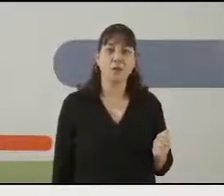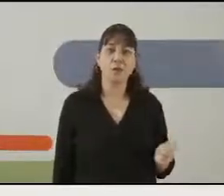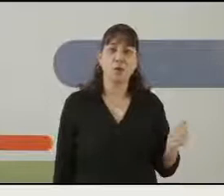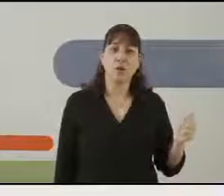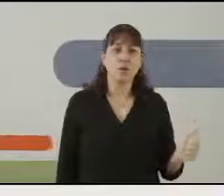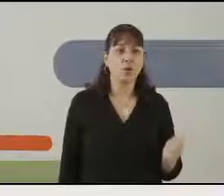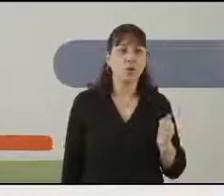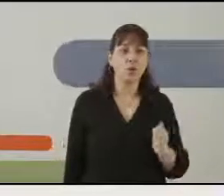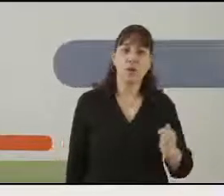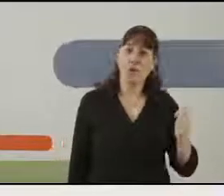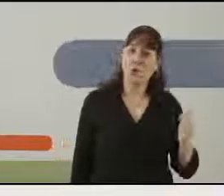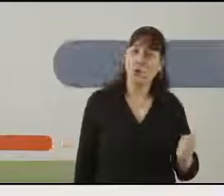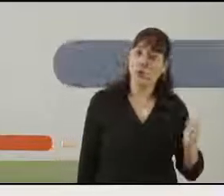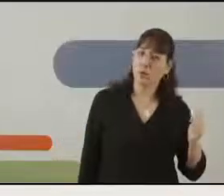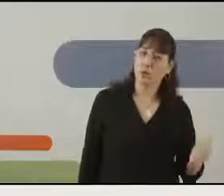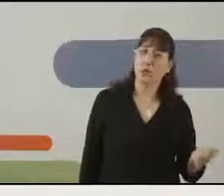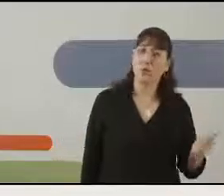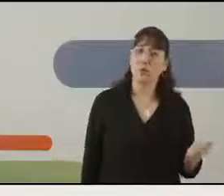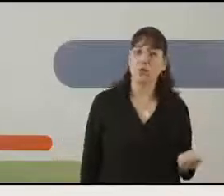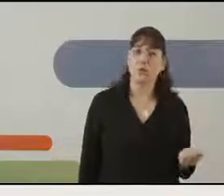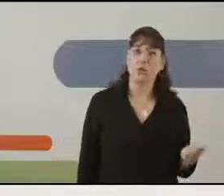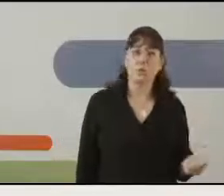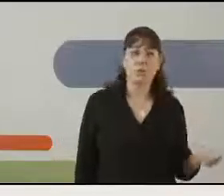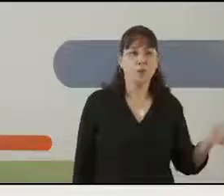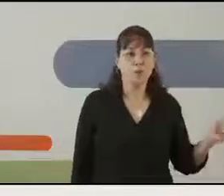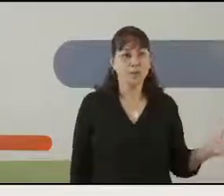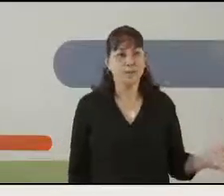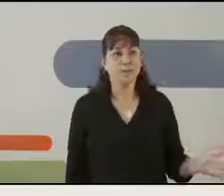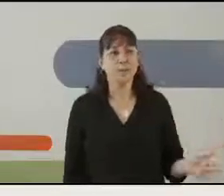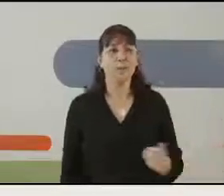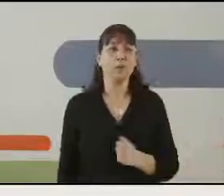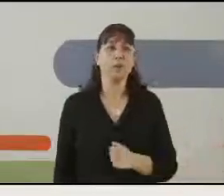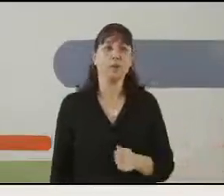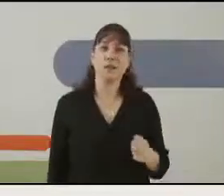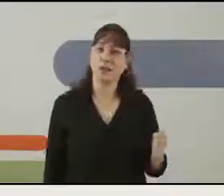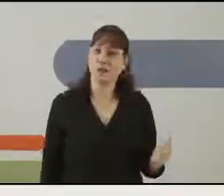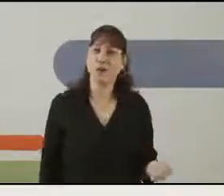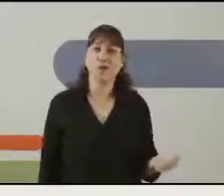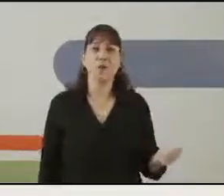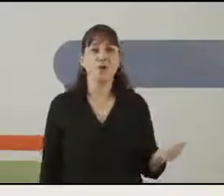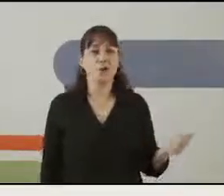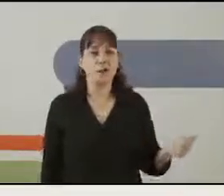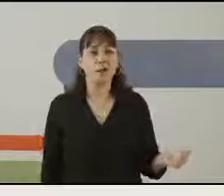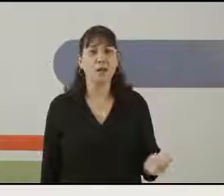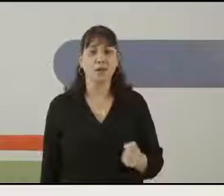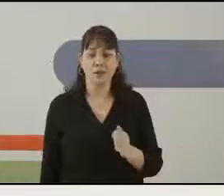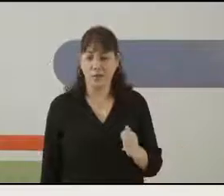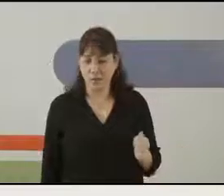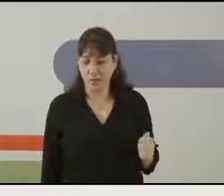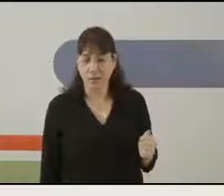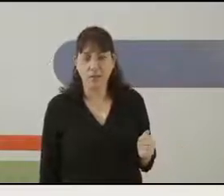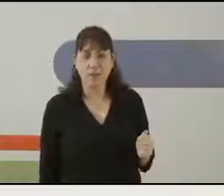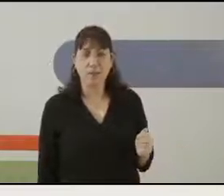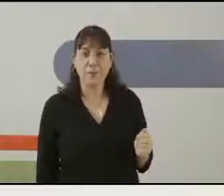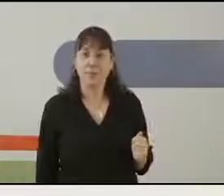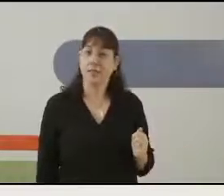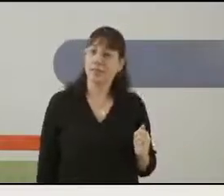אתרנגול קו-קו-קו-קו. הוא יזמר עד אור הבוקר.